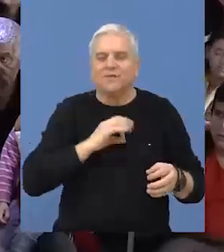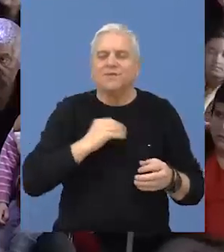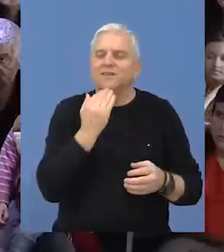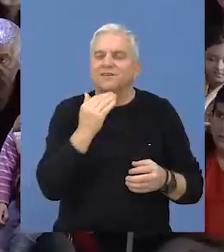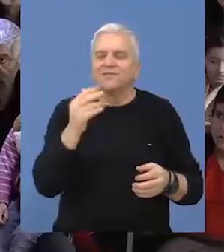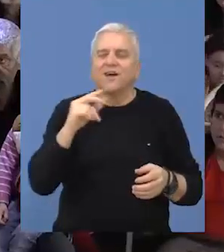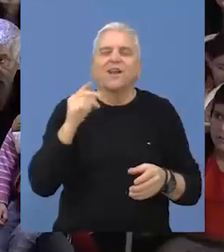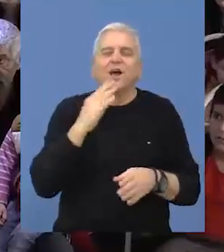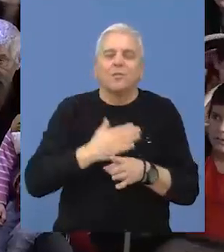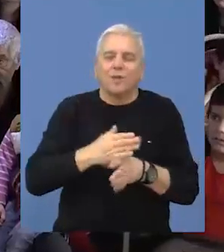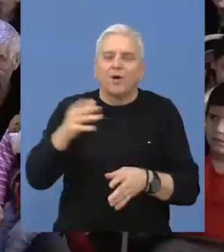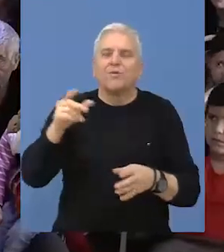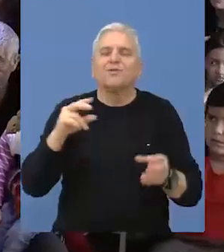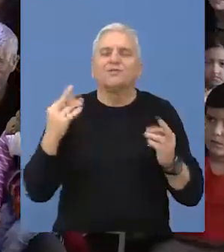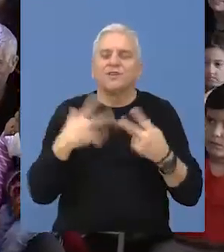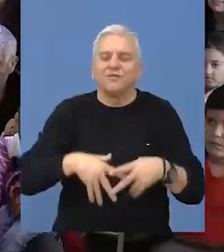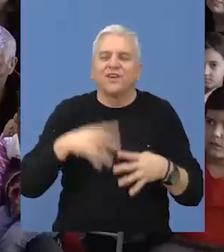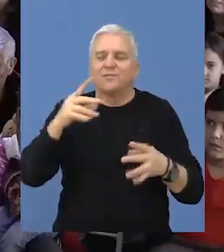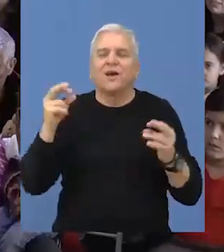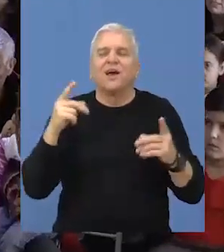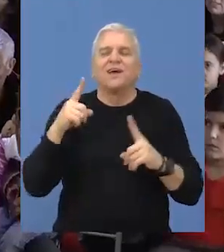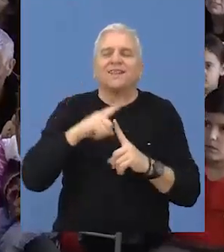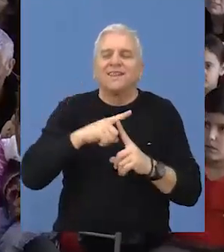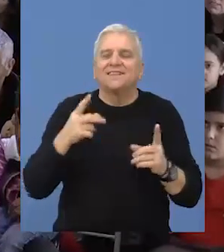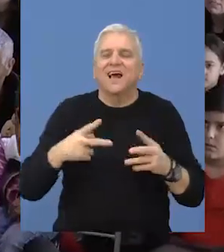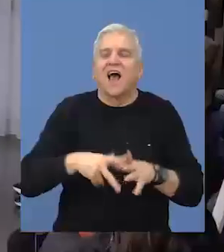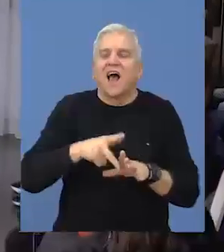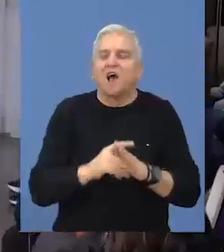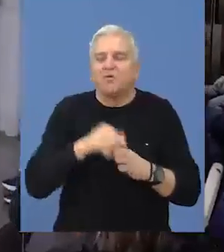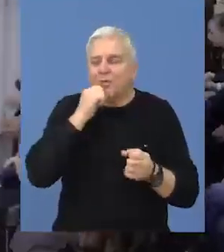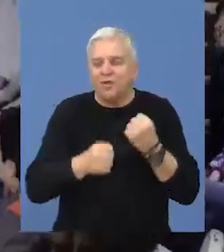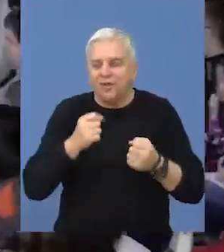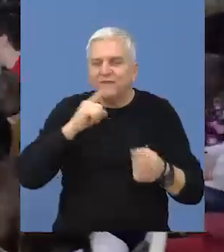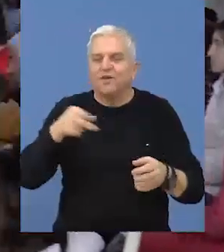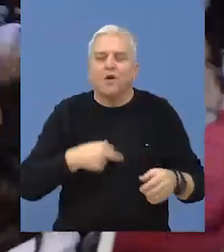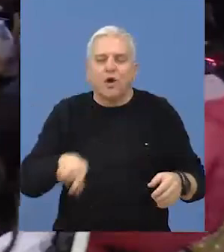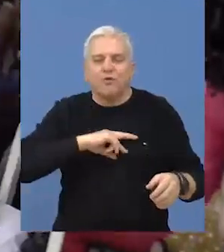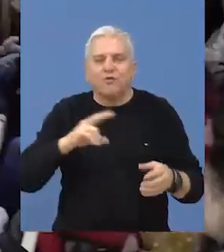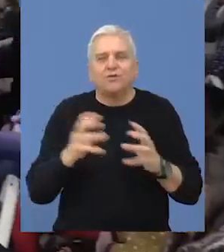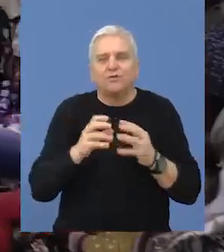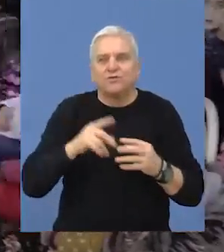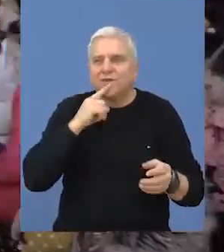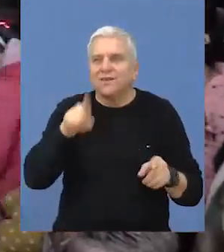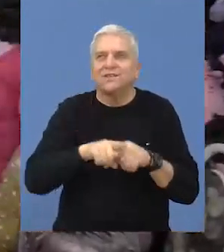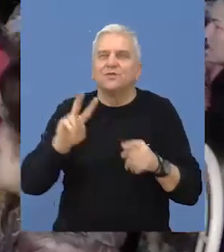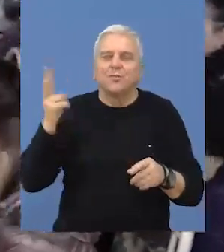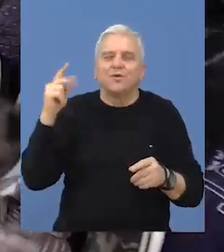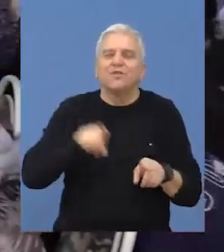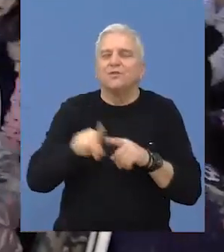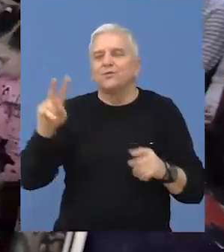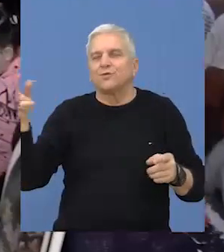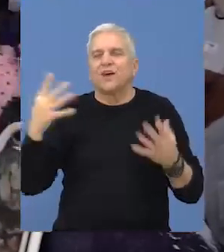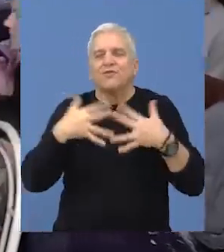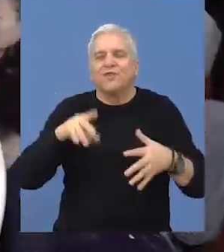Beče i pohvalio je potez kompanije Tisa Automotive, istakavši da je to pravi primer društvene odgovornosti, te je pozvao i